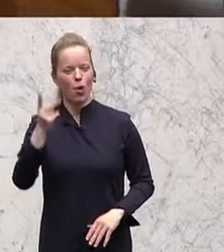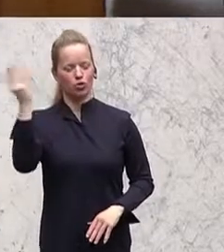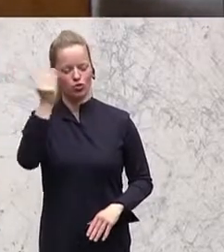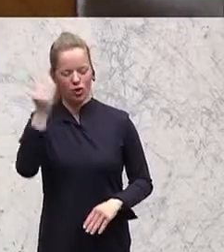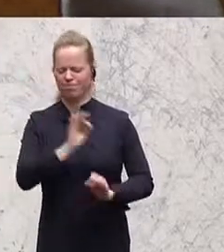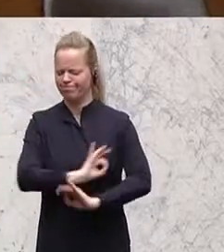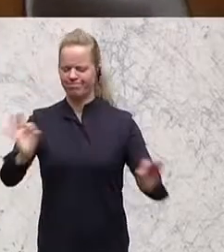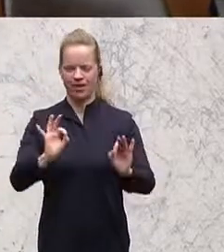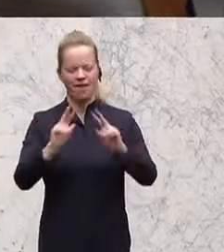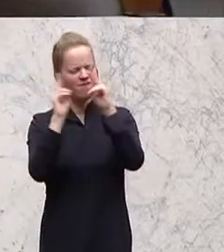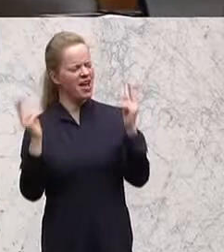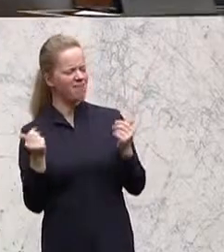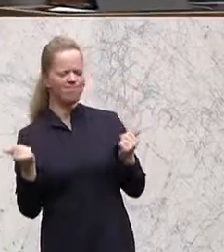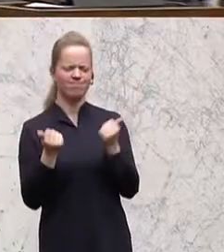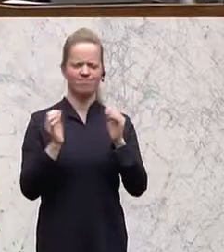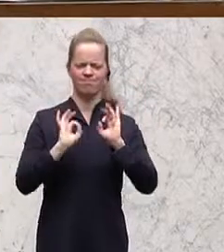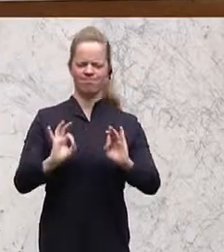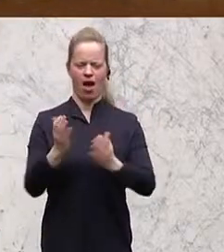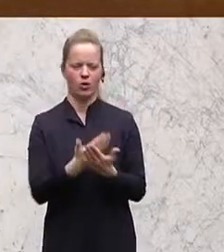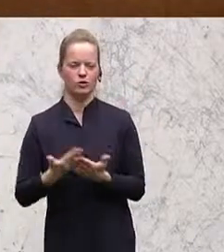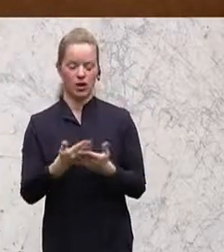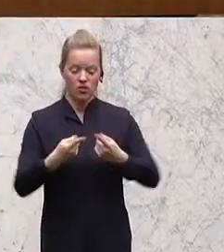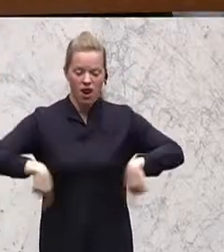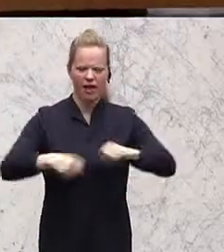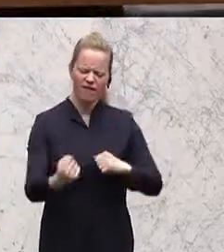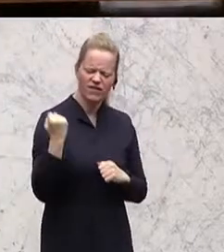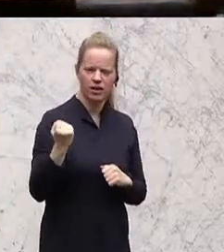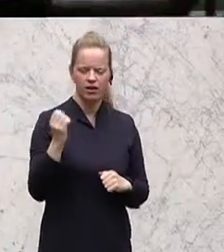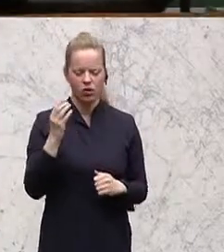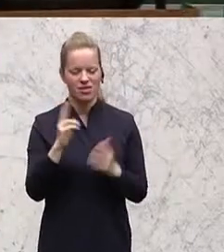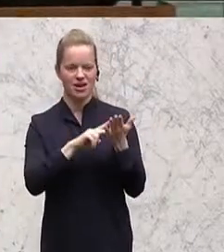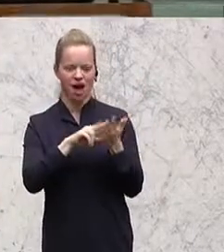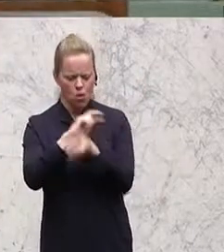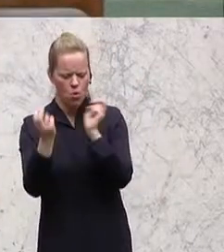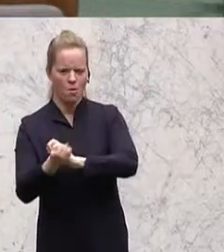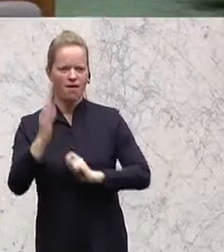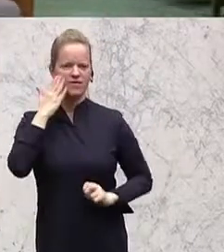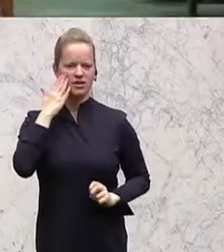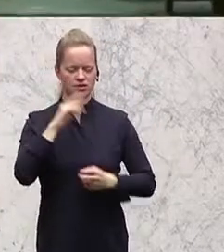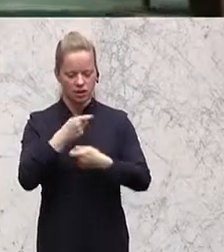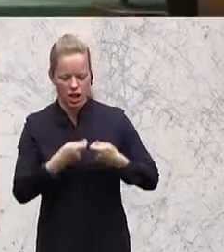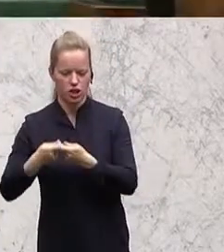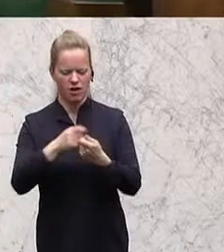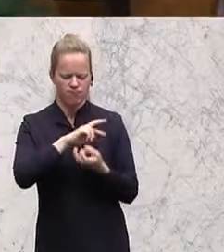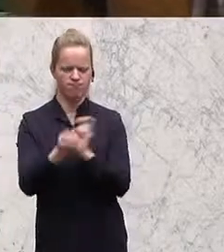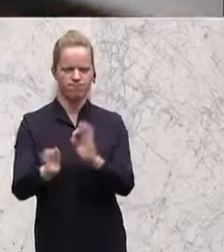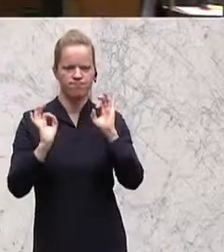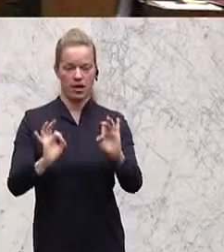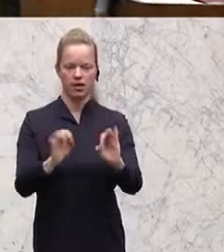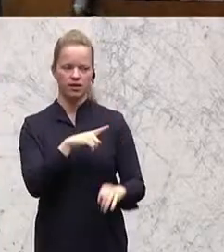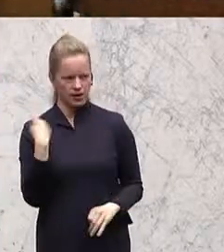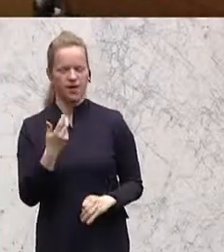Ausbildung bieten, damit unser Land auch fit für Digitalisierung und fit für die Wissensgesellschaft wird. Das wollen wir.